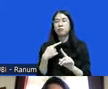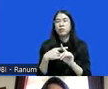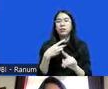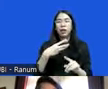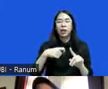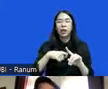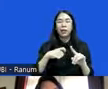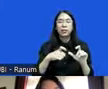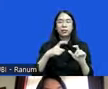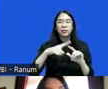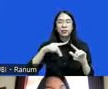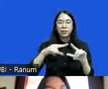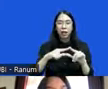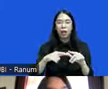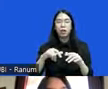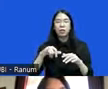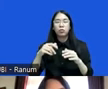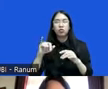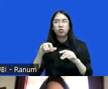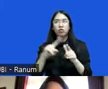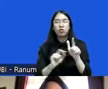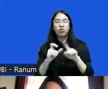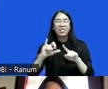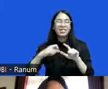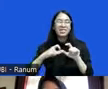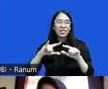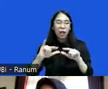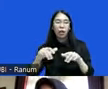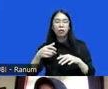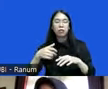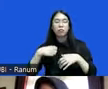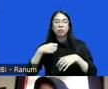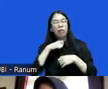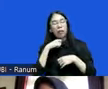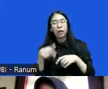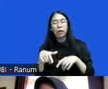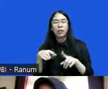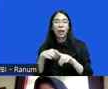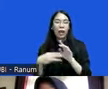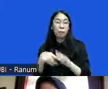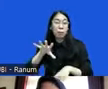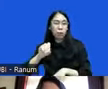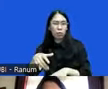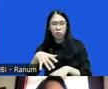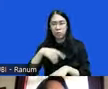terjadi di beberapa tahun yang lalu yang berkaitan dengan kasus KM 50 yang sampai sekarang juga kita tidak mengetahui